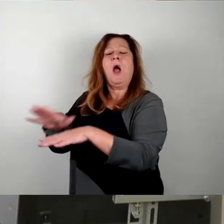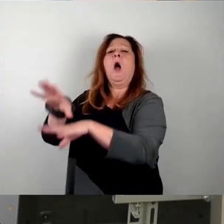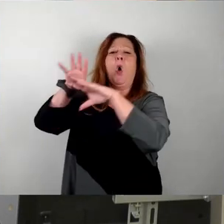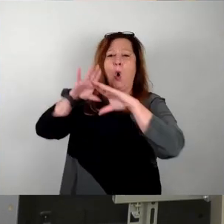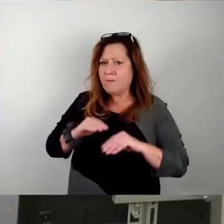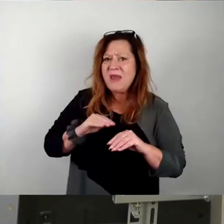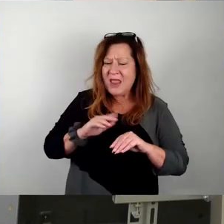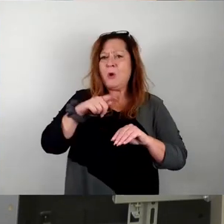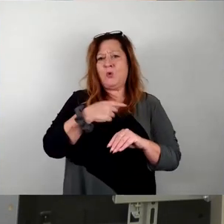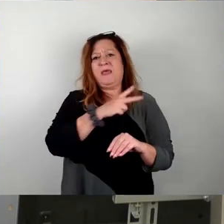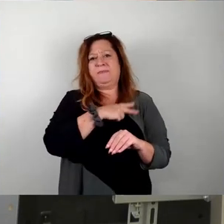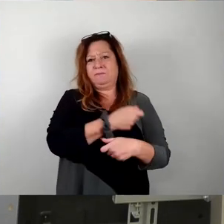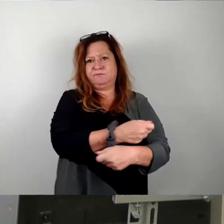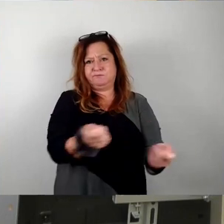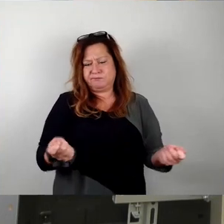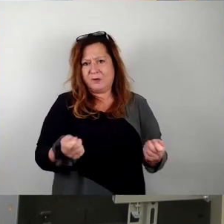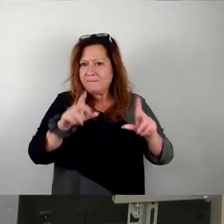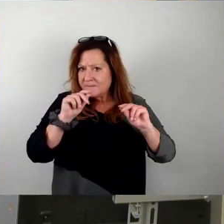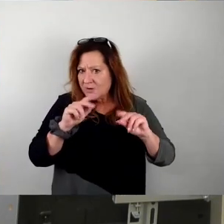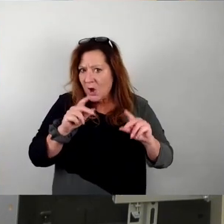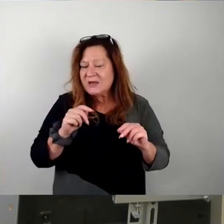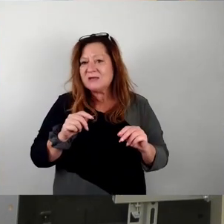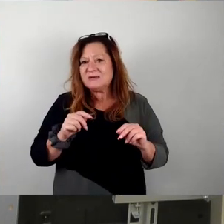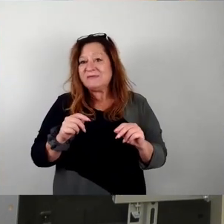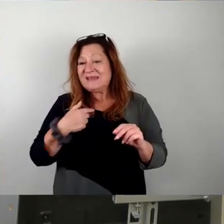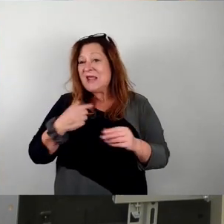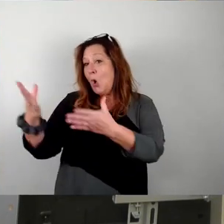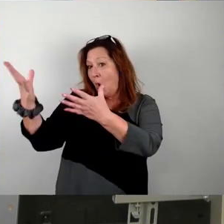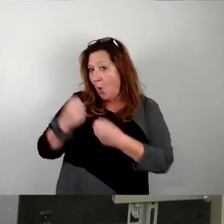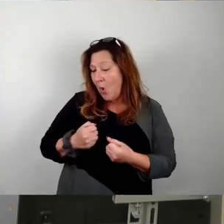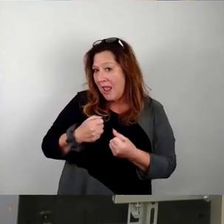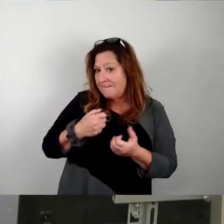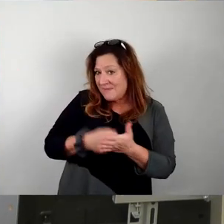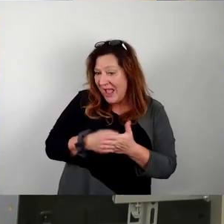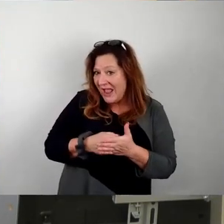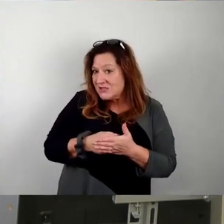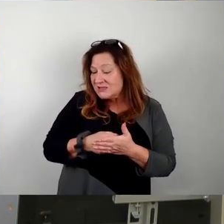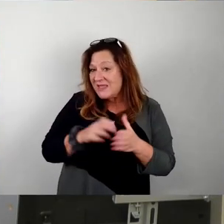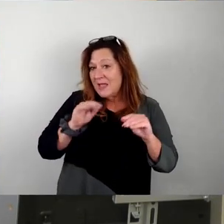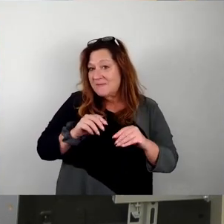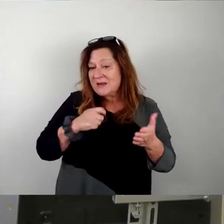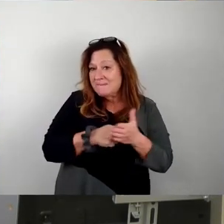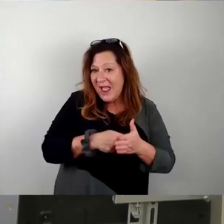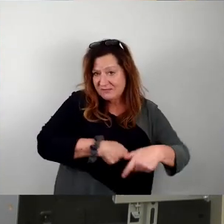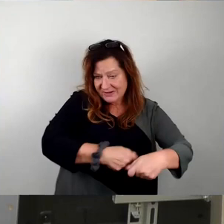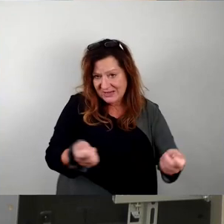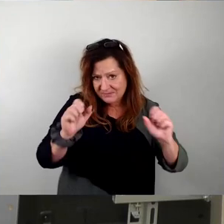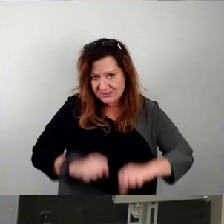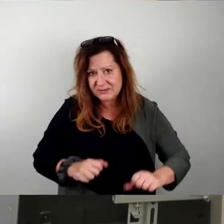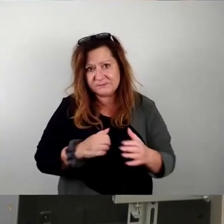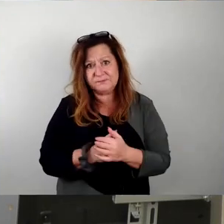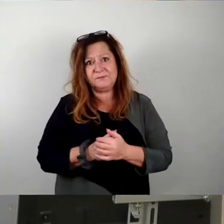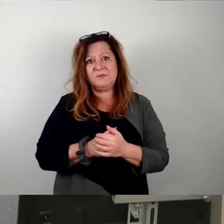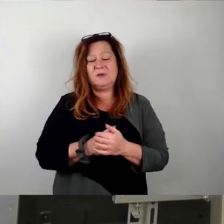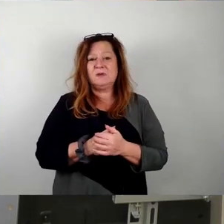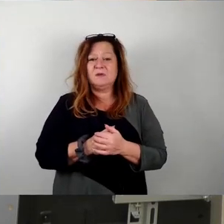frühzeitig einen Preis zu bekommen, um Preise zu bekommen. Das zweite große Dilemma, wenn Juries sich auf Preisträger einigen